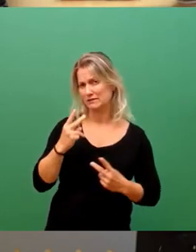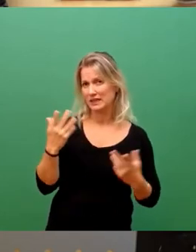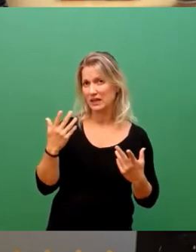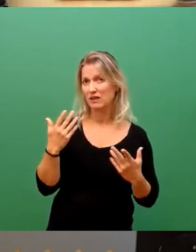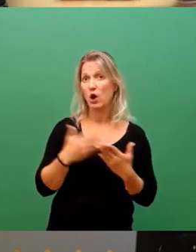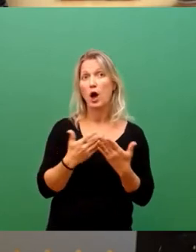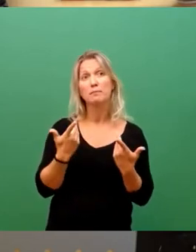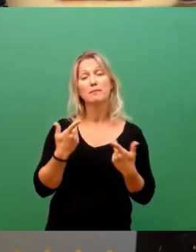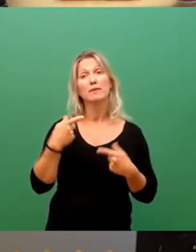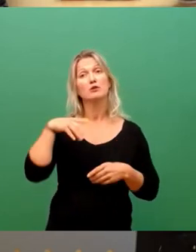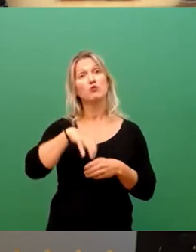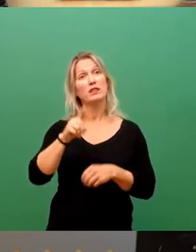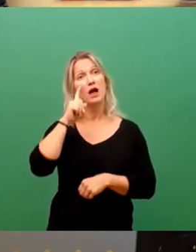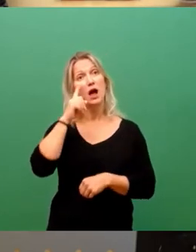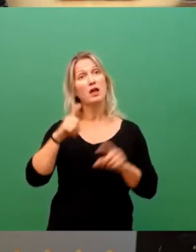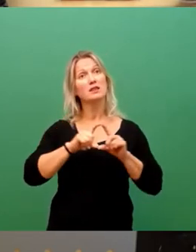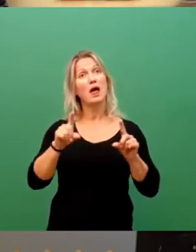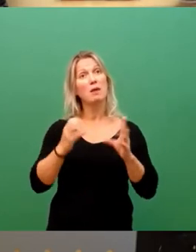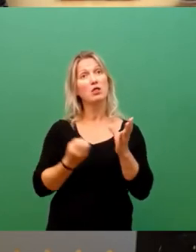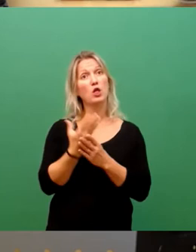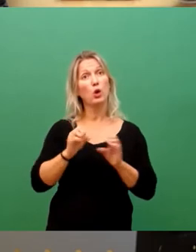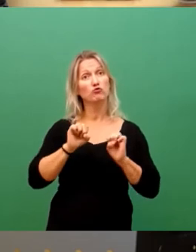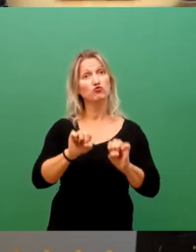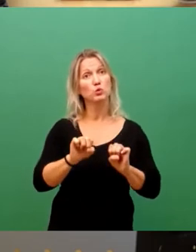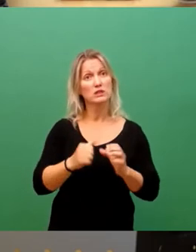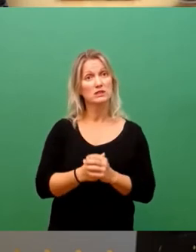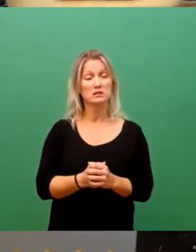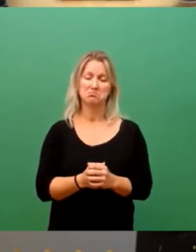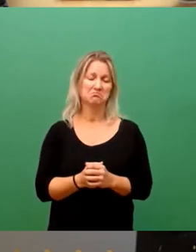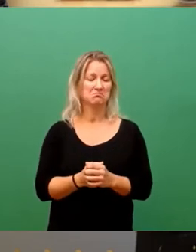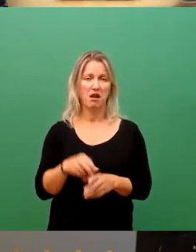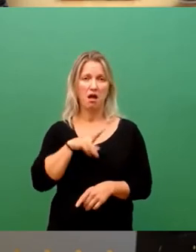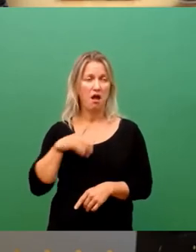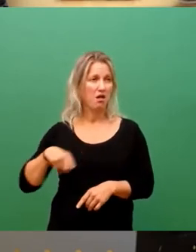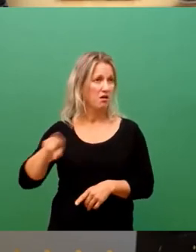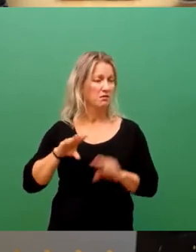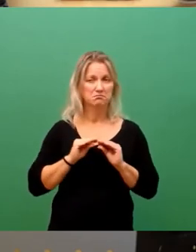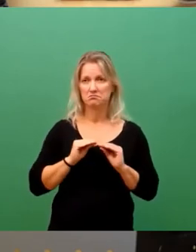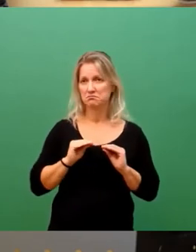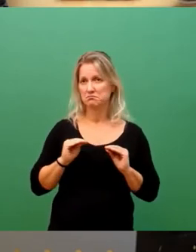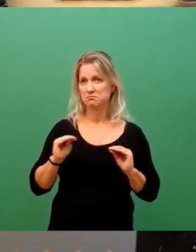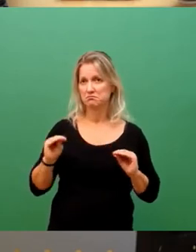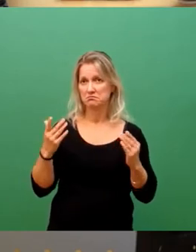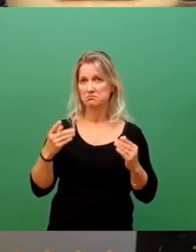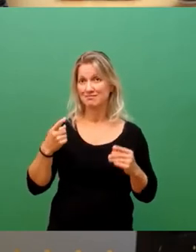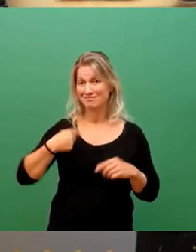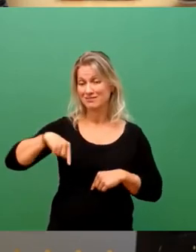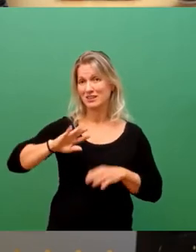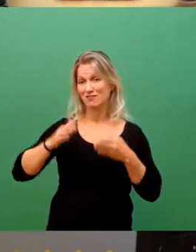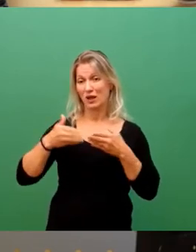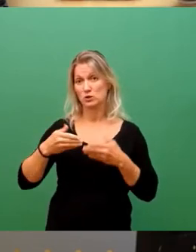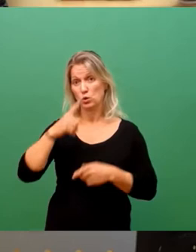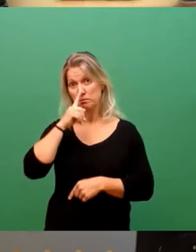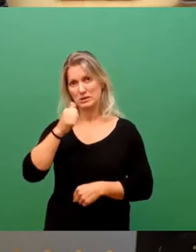in diesem Stadtrat leider seit langem ein Schattendasein, das von unserer Fraktion und auch von mir ganz persönlich